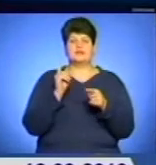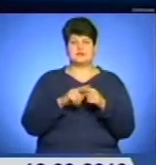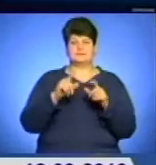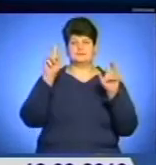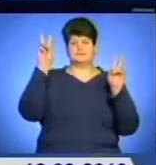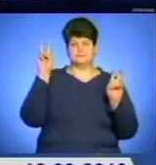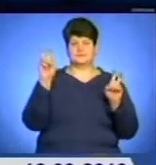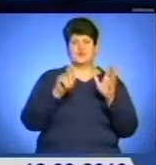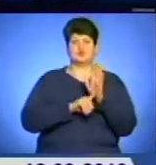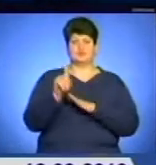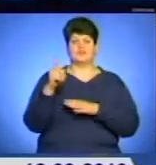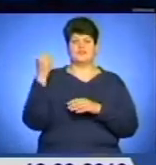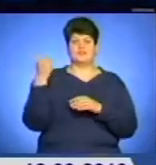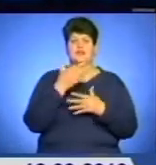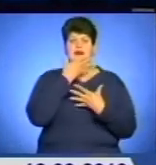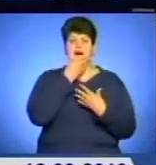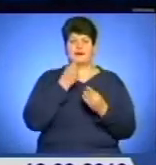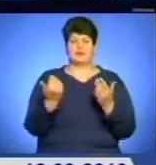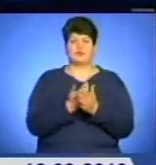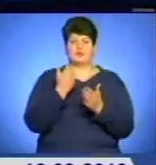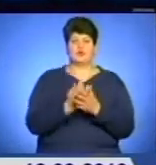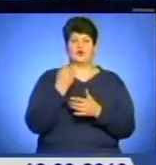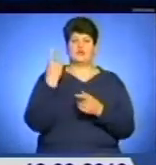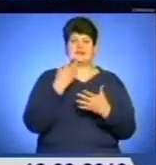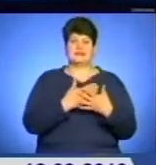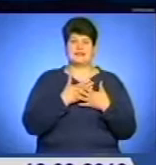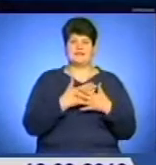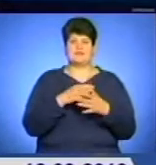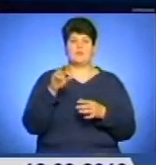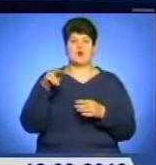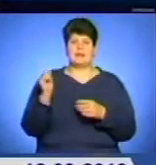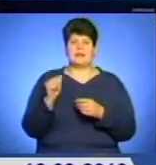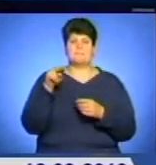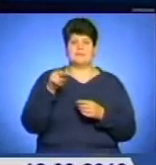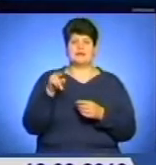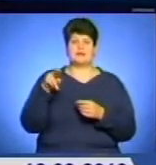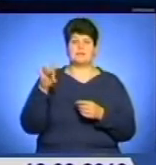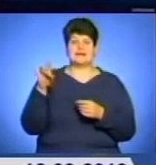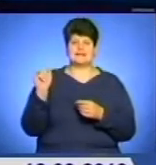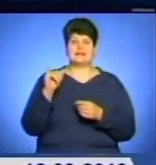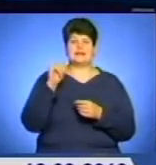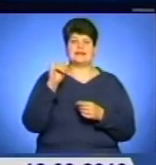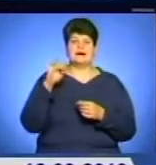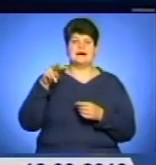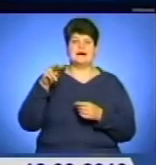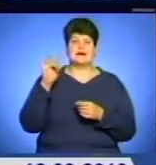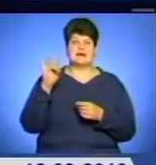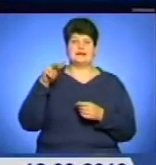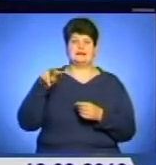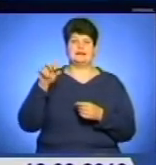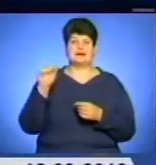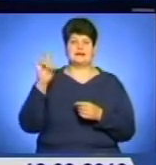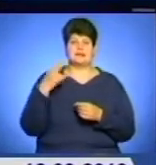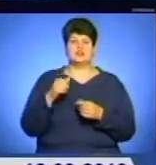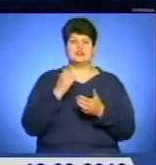розпочався тиждень гарних новин. Один із активістів проєкту – Патрік Персел, громадянин Ірландії, який понад три роки живе